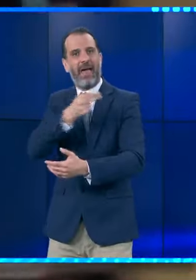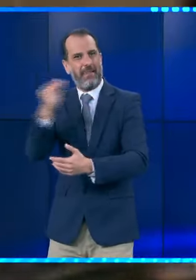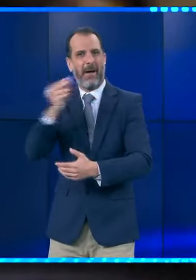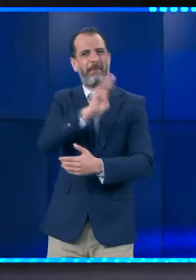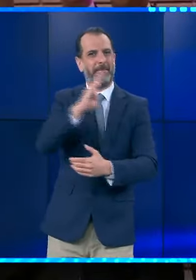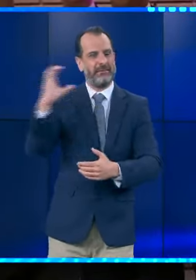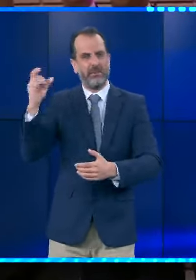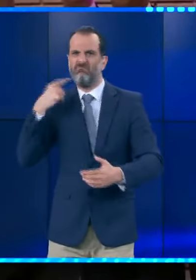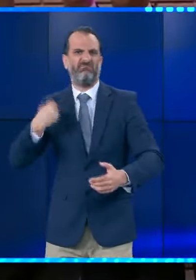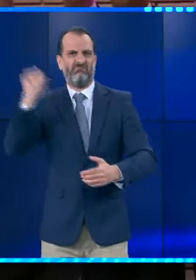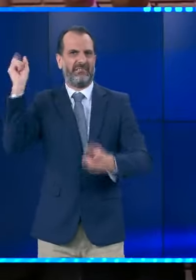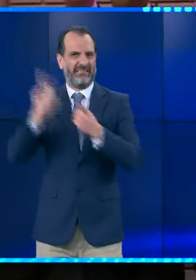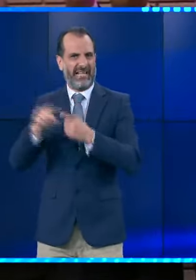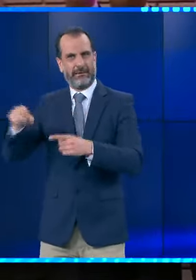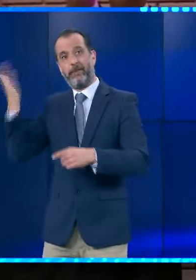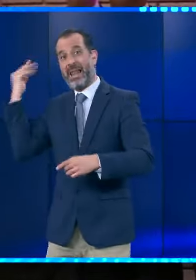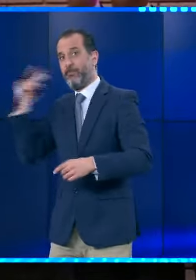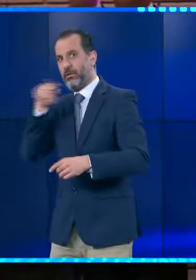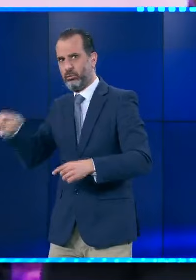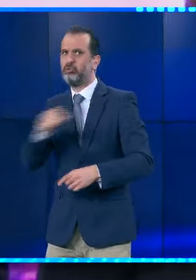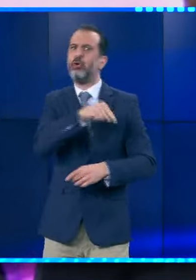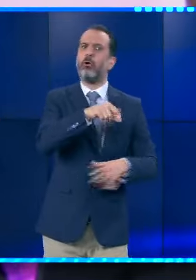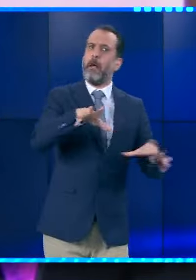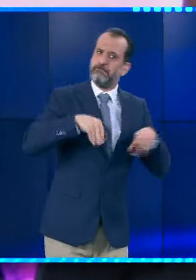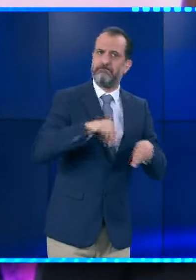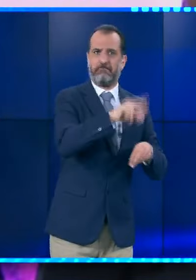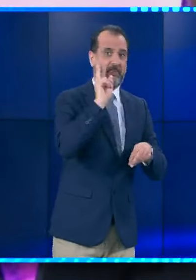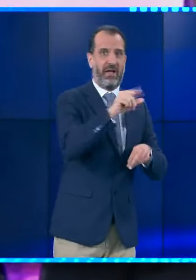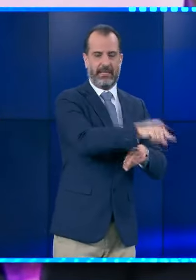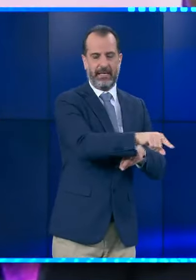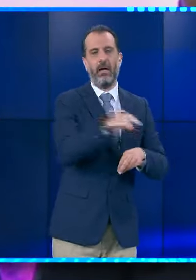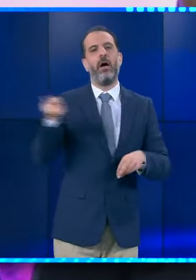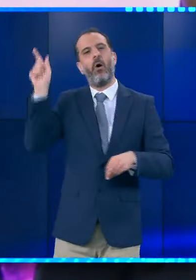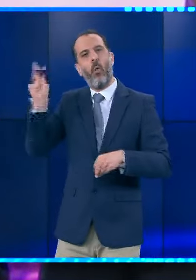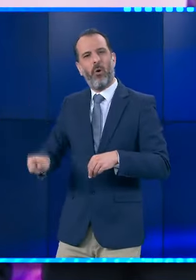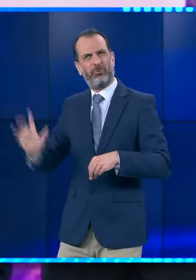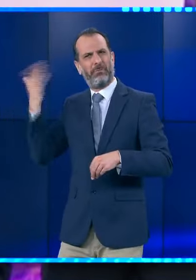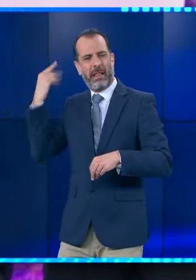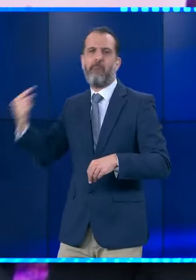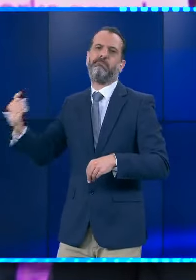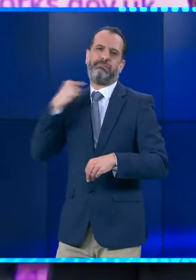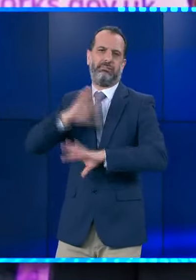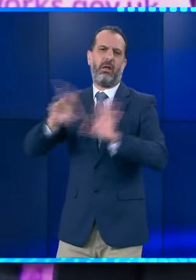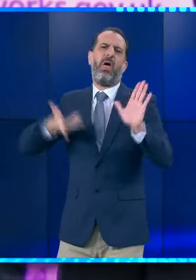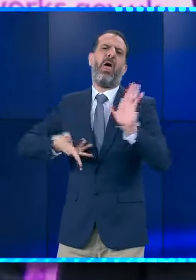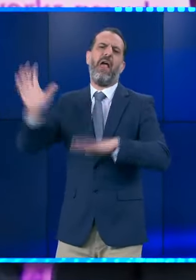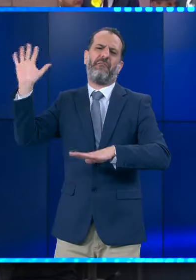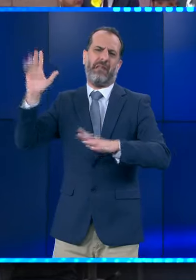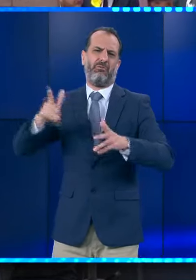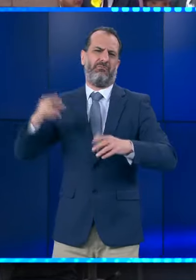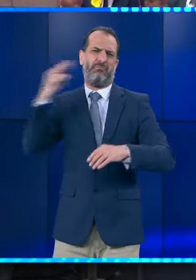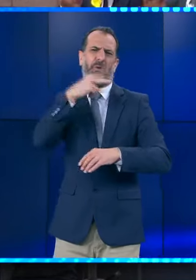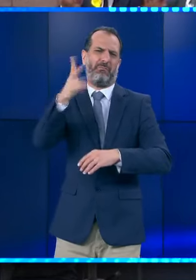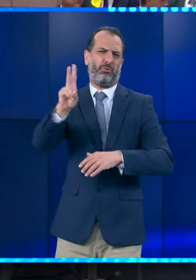στο BBC. Ο κ. Σούνακ είναι ο μεγάλος χαμένος των εκλογών. Αποχώρησε ήδη από την Downing Street νούμερο 10,